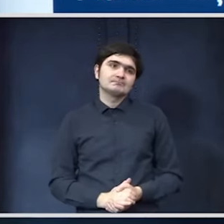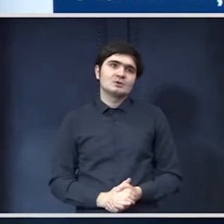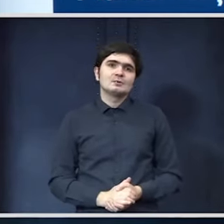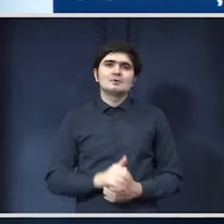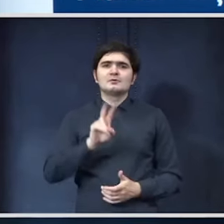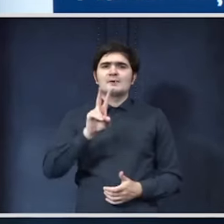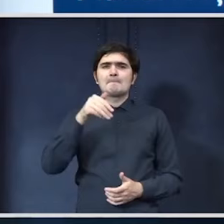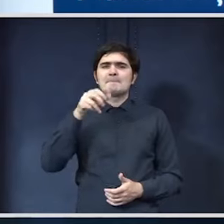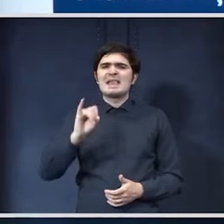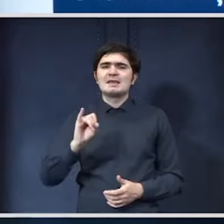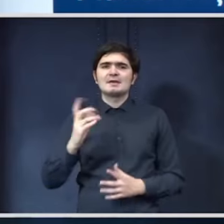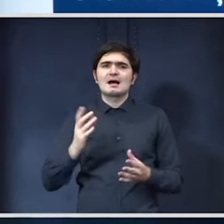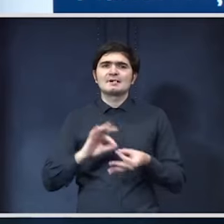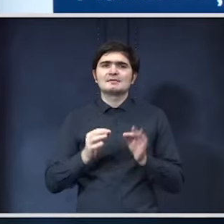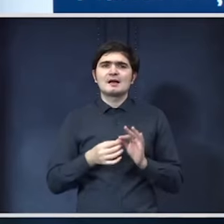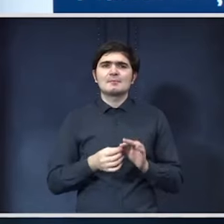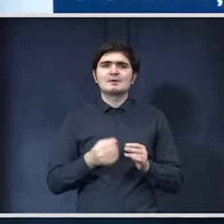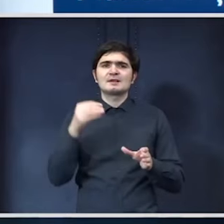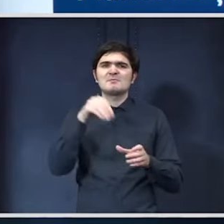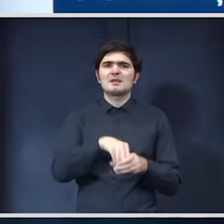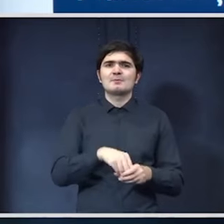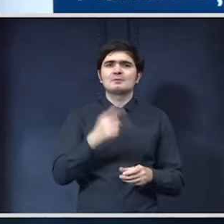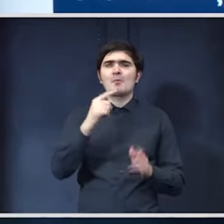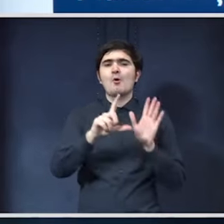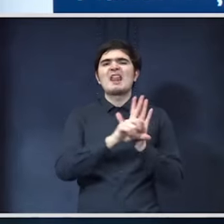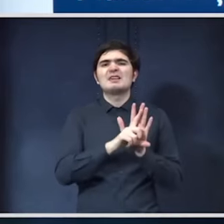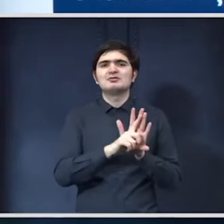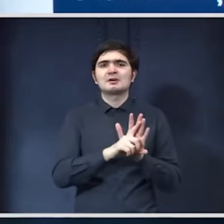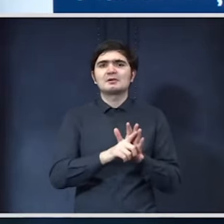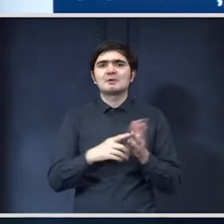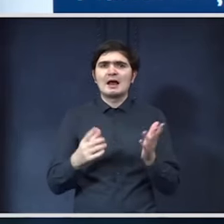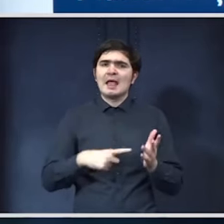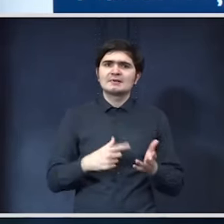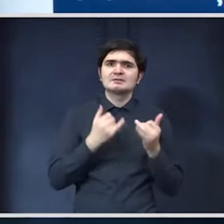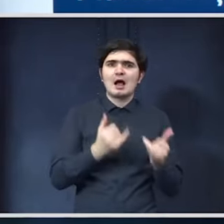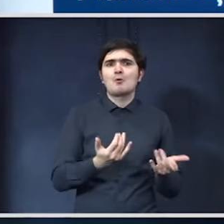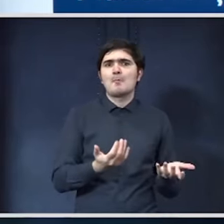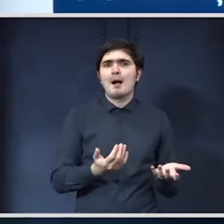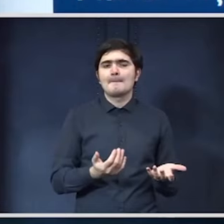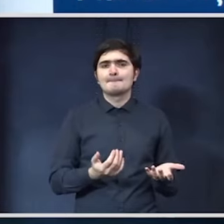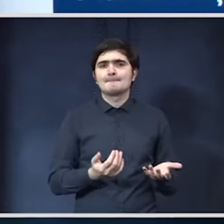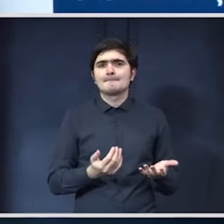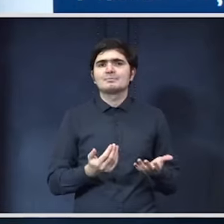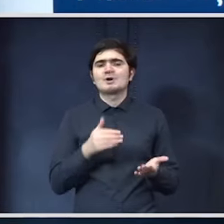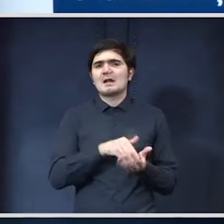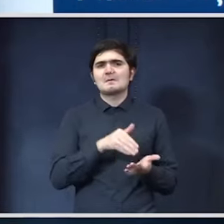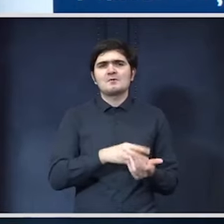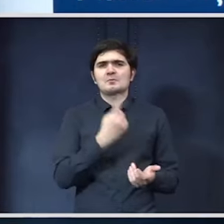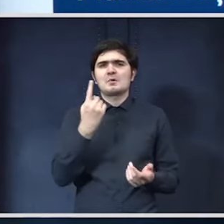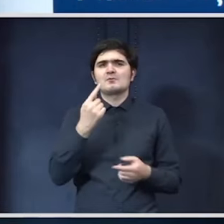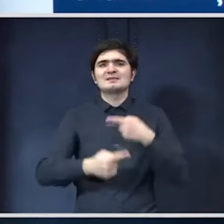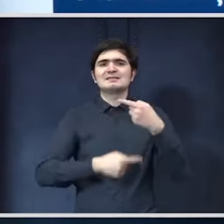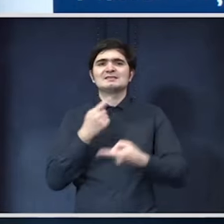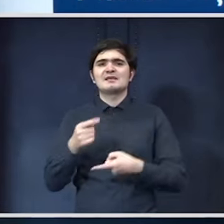VMI-ul care presupune pur și simplu implementarea unei legi existente care are nevoie doar de un sistem